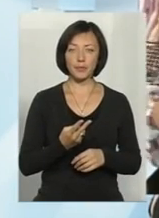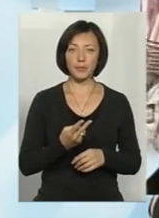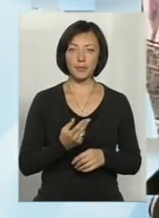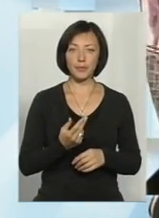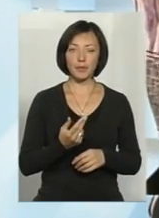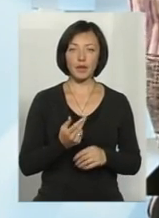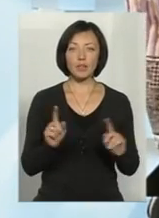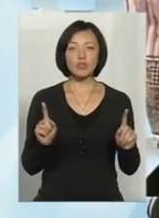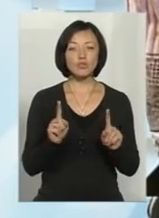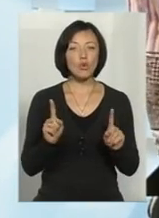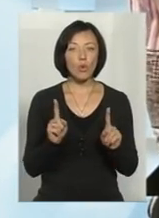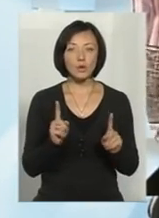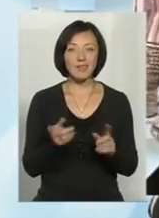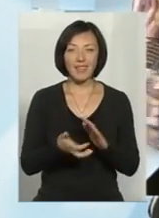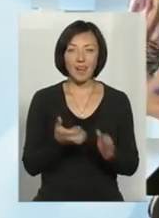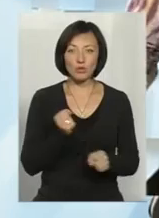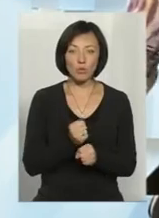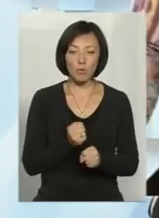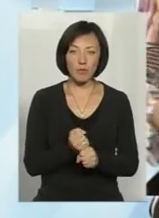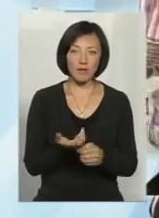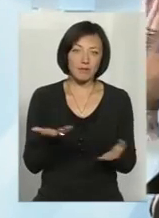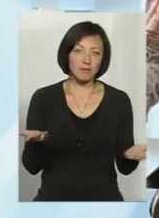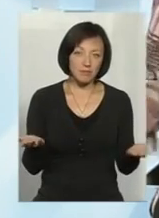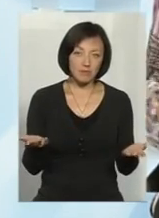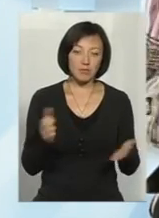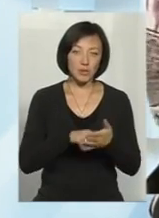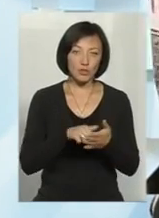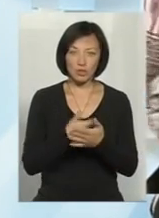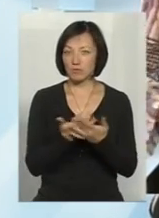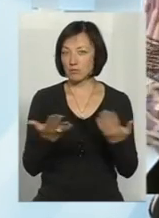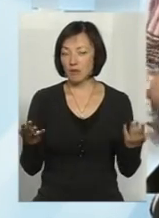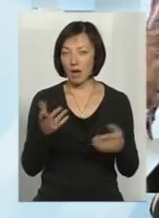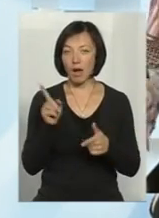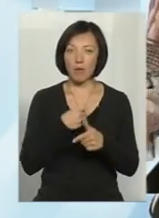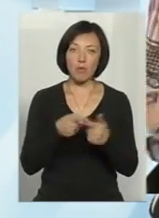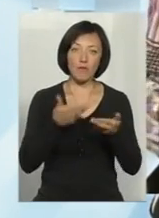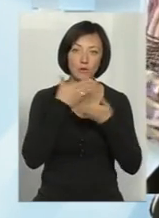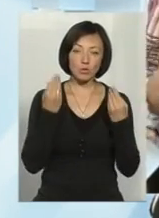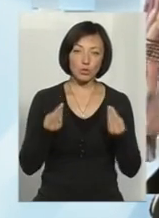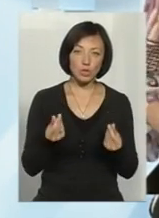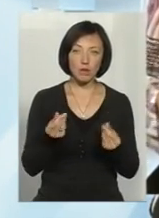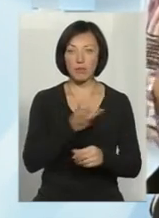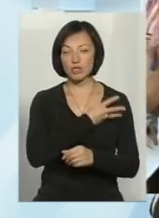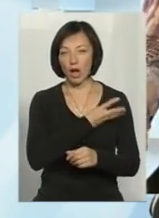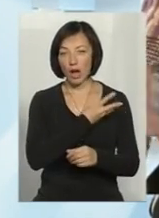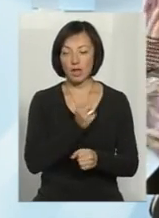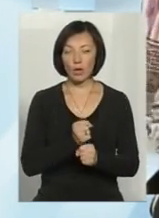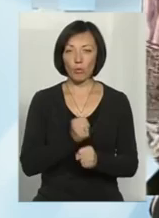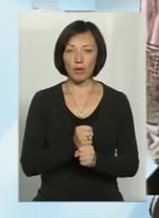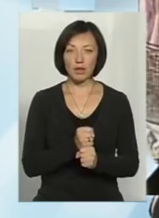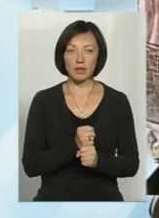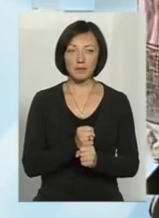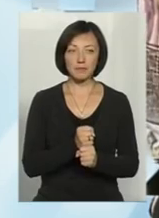чогось не зробив в силу якихось певних обставин, не знаючи відсутності грошей, бажання робити?